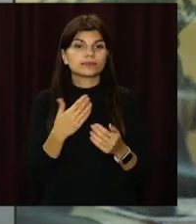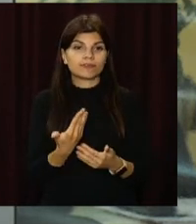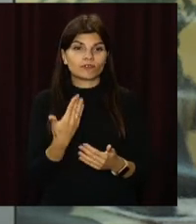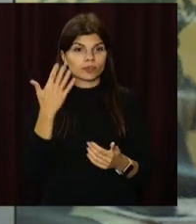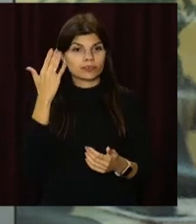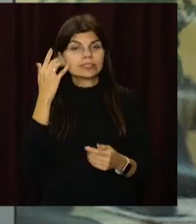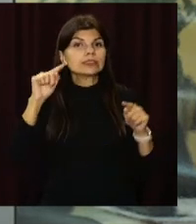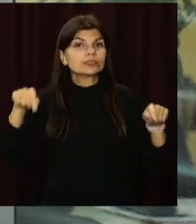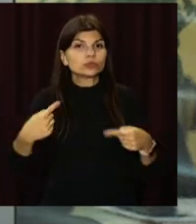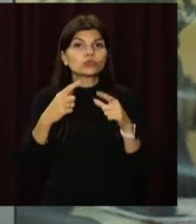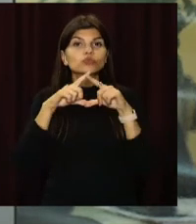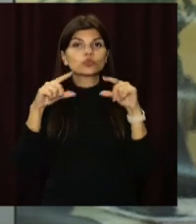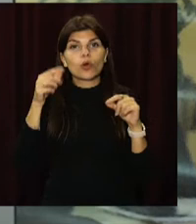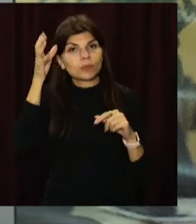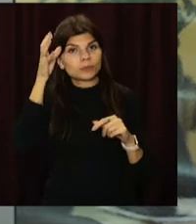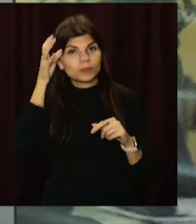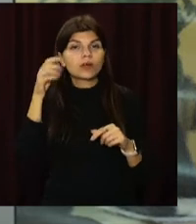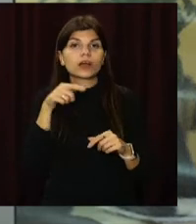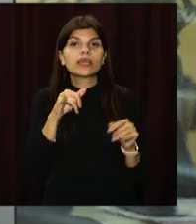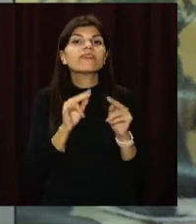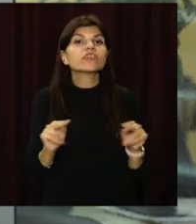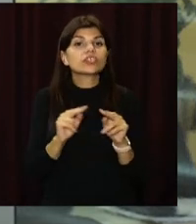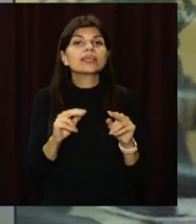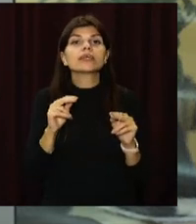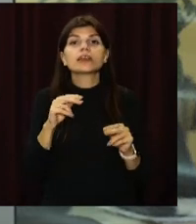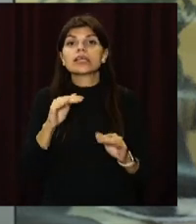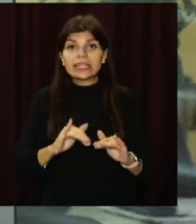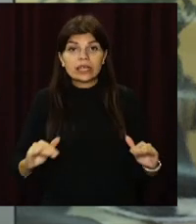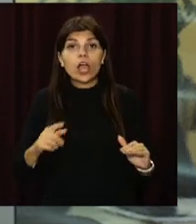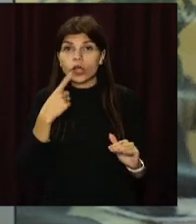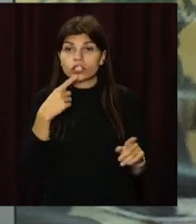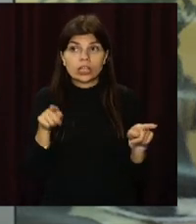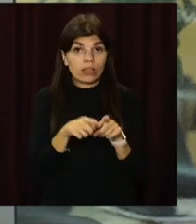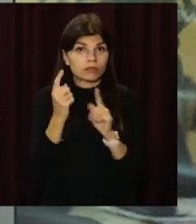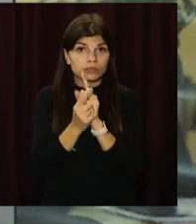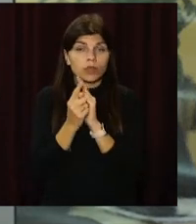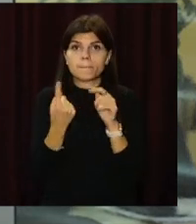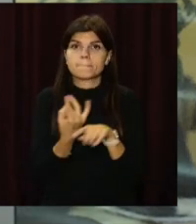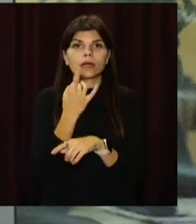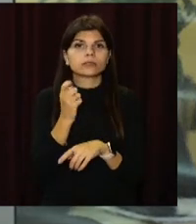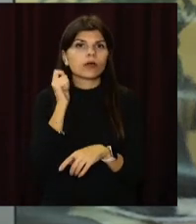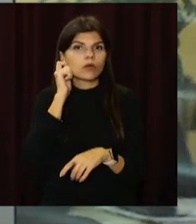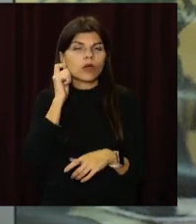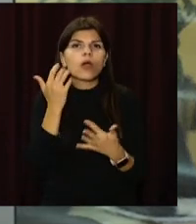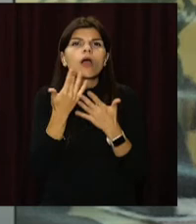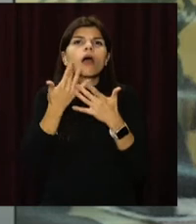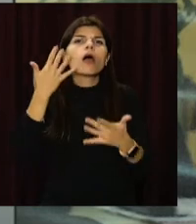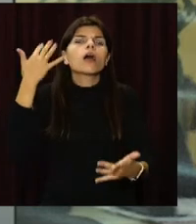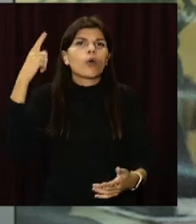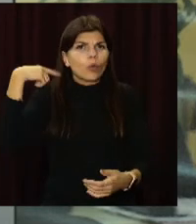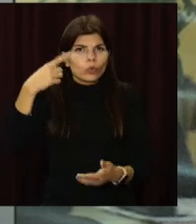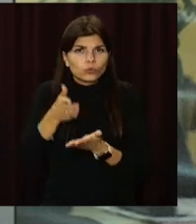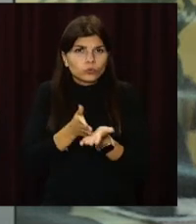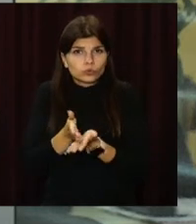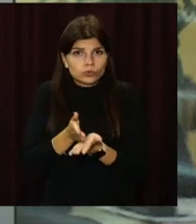проєкти реалізують у закладах освіти. І викладачі, і діти кажуть, такі трансформації вперше за роки Незалежності України.